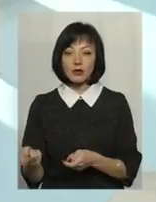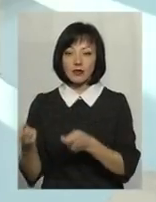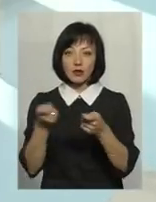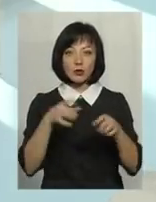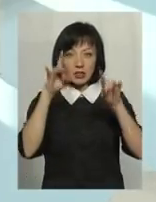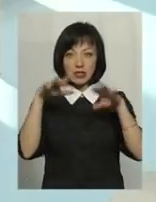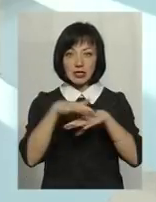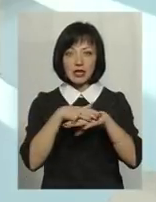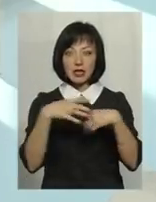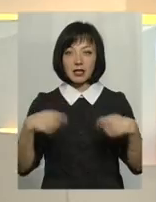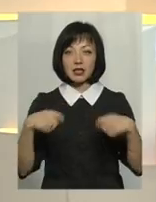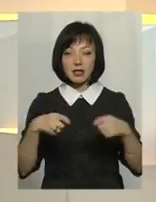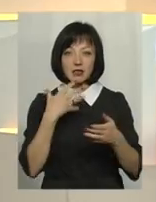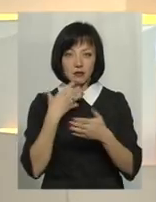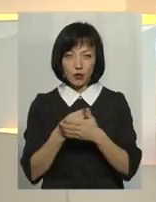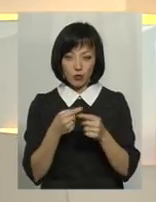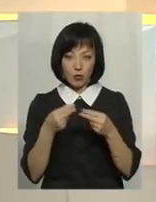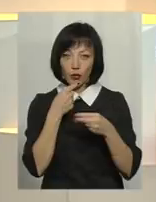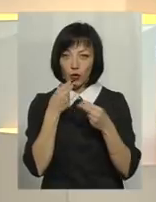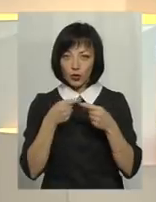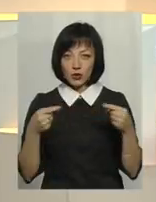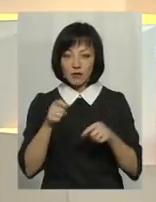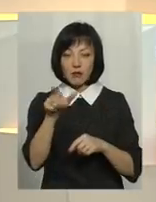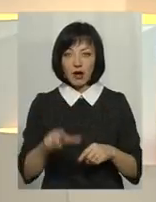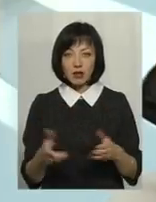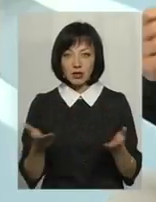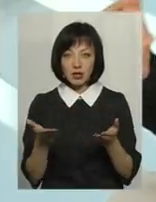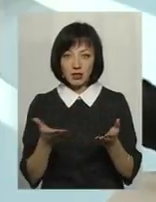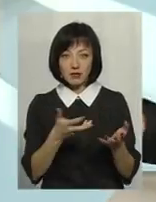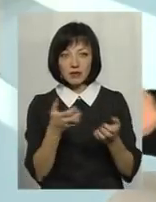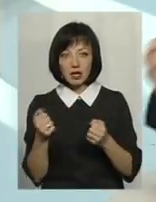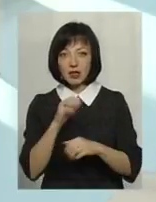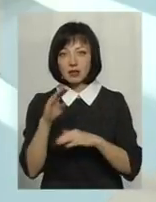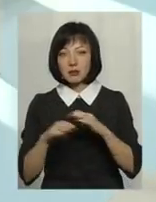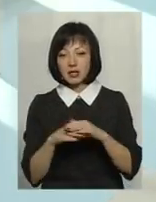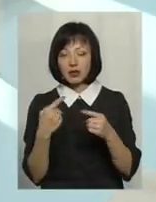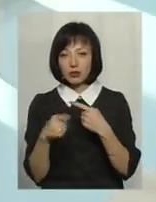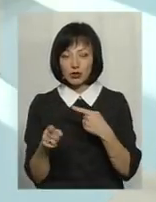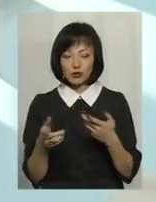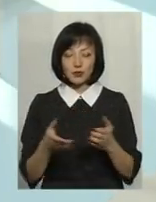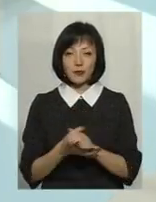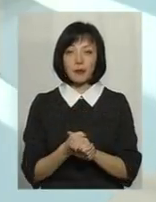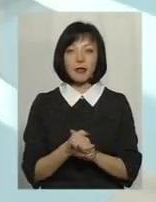на стихійні ринки і свою продукцію реалізують, і у тих пляшках, які вони взялися під якоюсь іншого продукту і так далі. Що може зробити